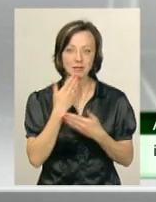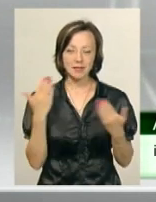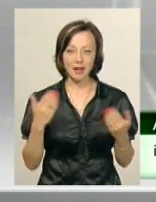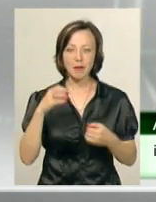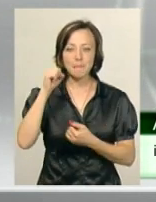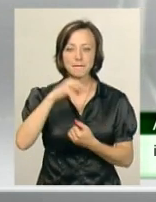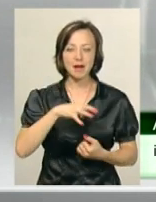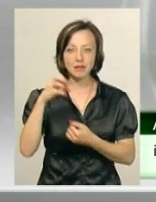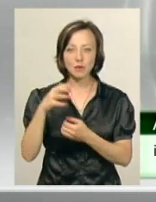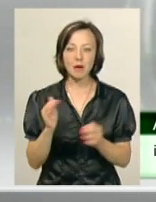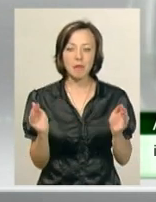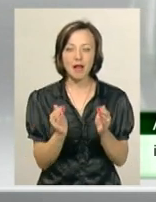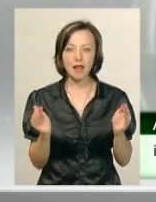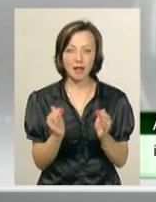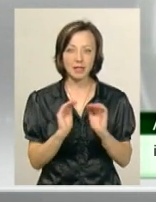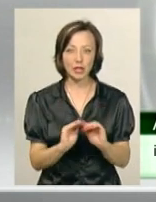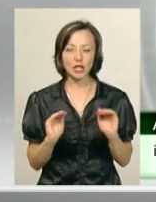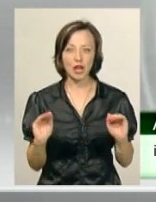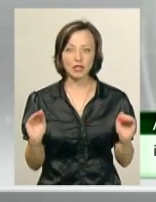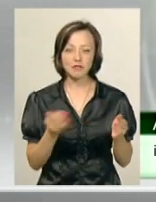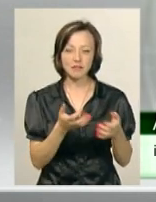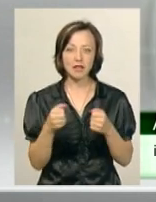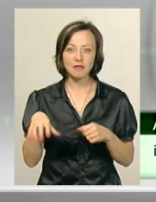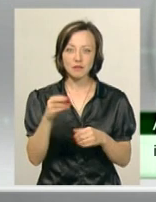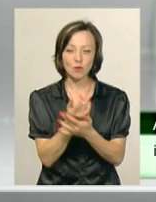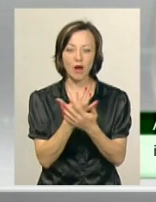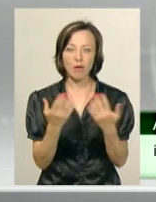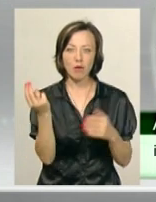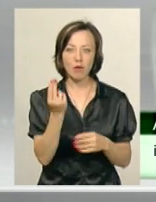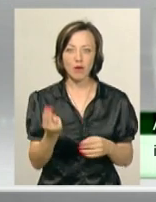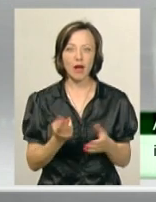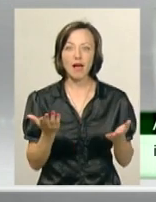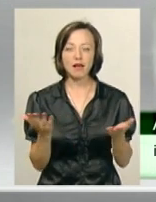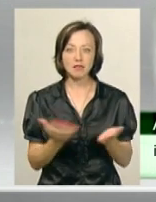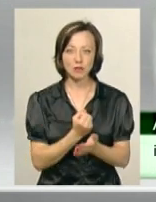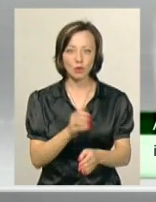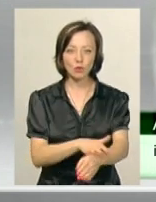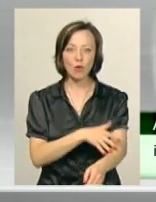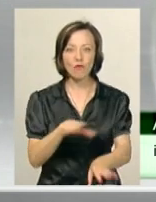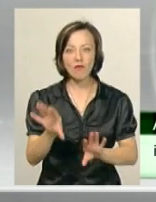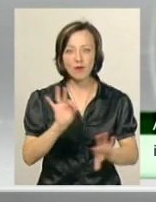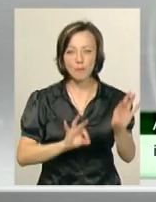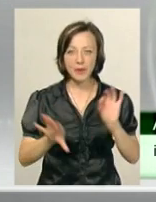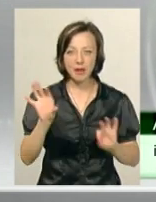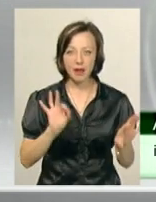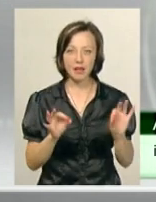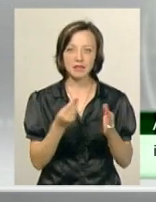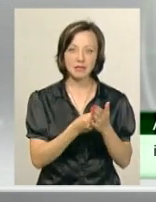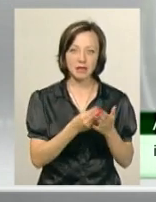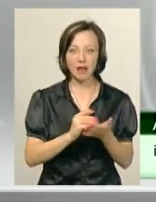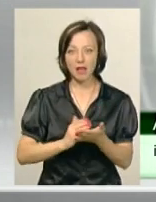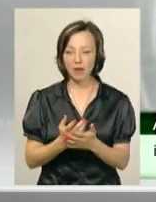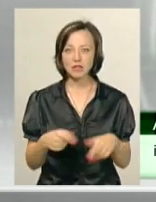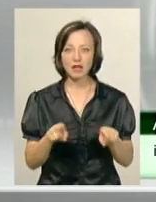Парасольки ми взяли маленькі, дитячі. Ми взяли усю гаму кольорів, які знайшли. Довго їх вибирали. Ціна, якість.